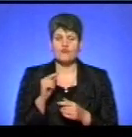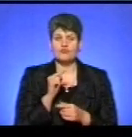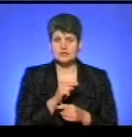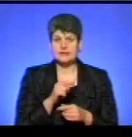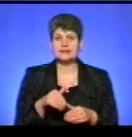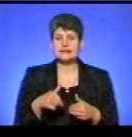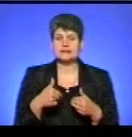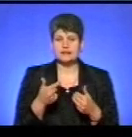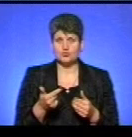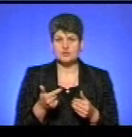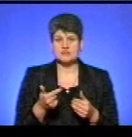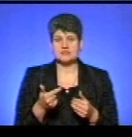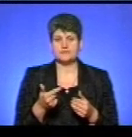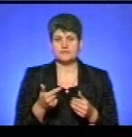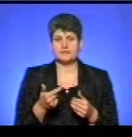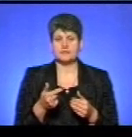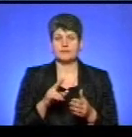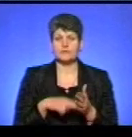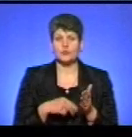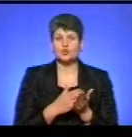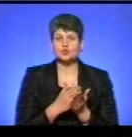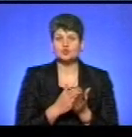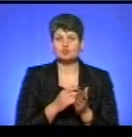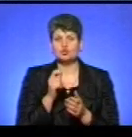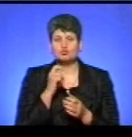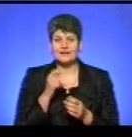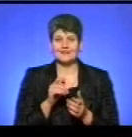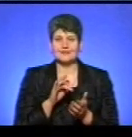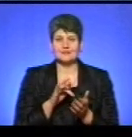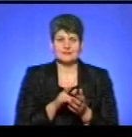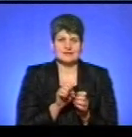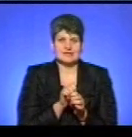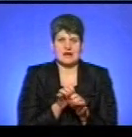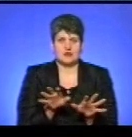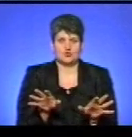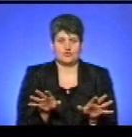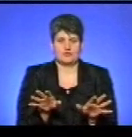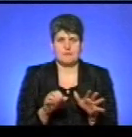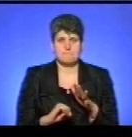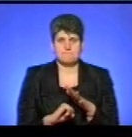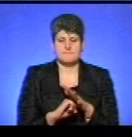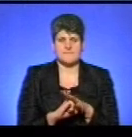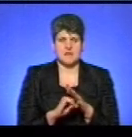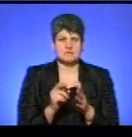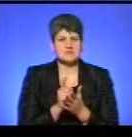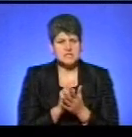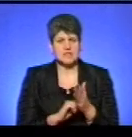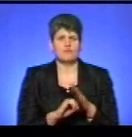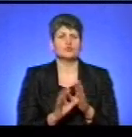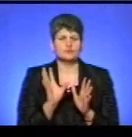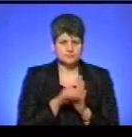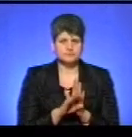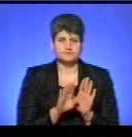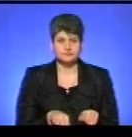надаються фіскальною службою України централізовано. Централізований баз даних і пенсійного фонду. Тому,